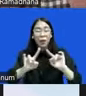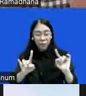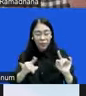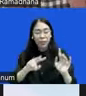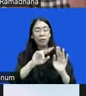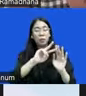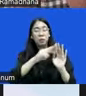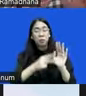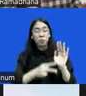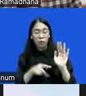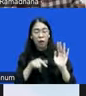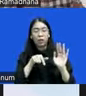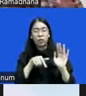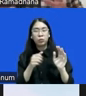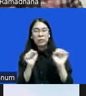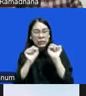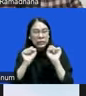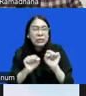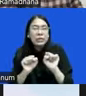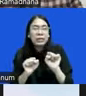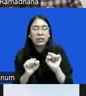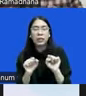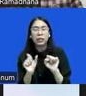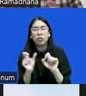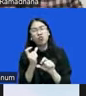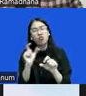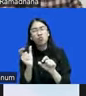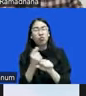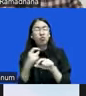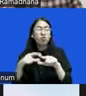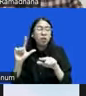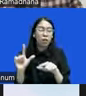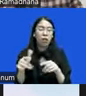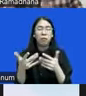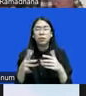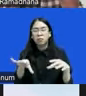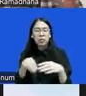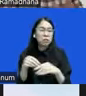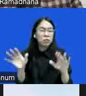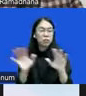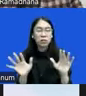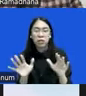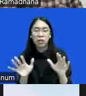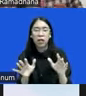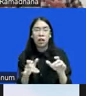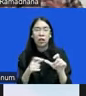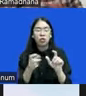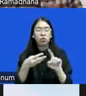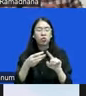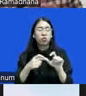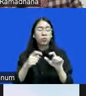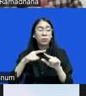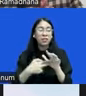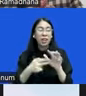dilakukan secara tergesa-gesa, ugal-ugalan, tidak partisipatif, substansinya bermasalah. Tentu